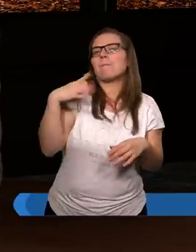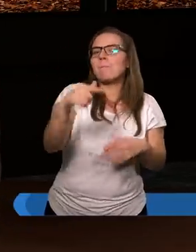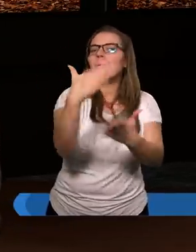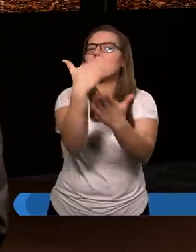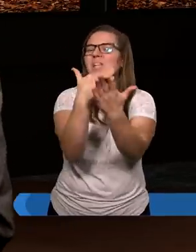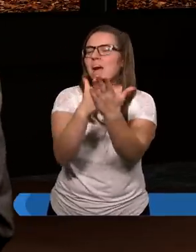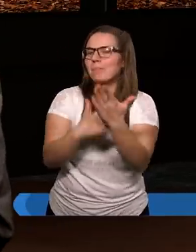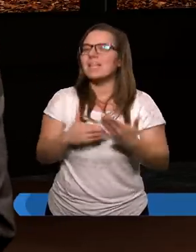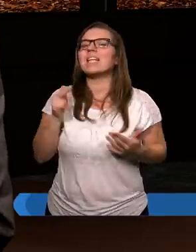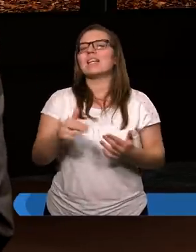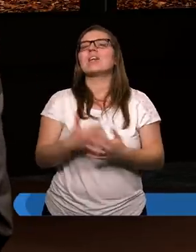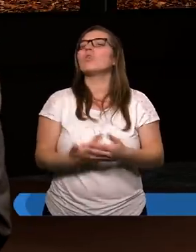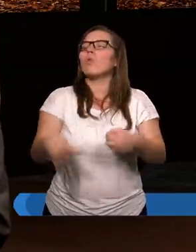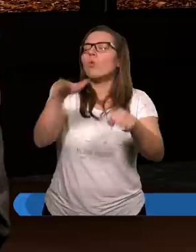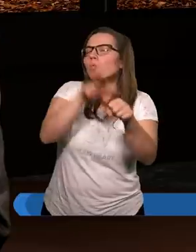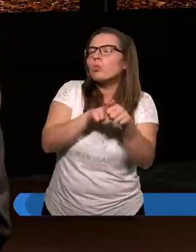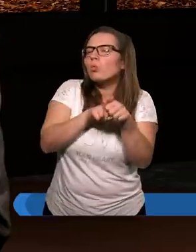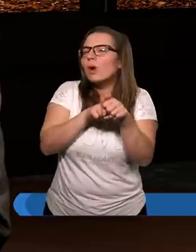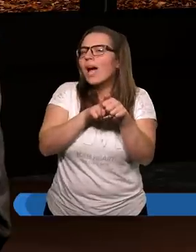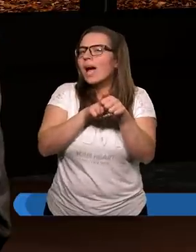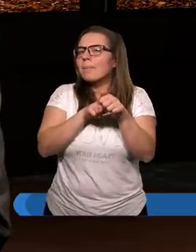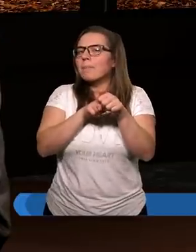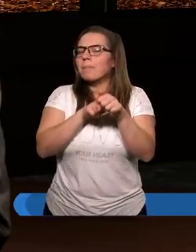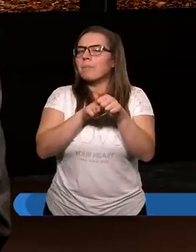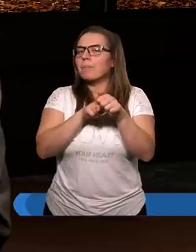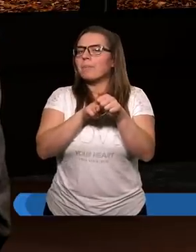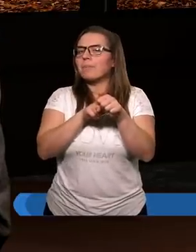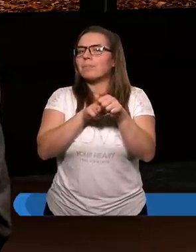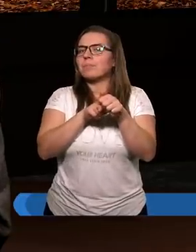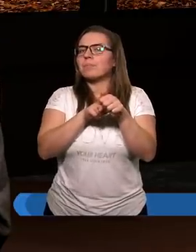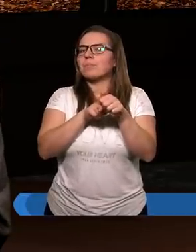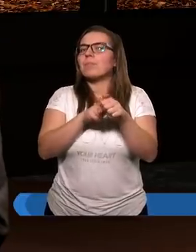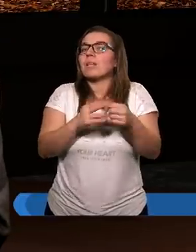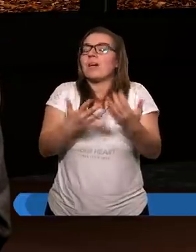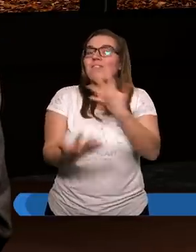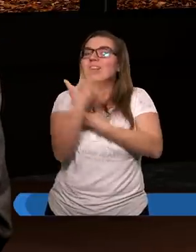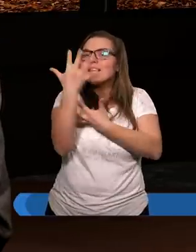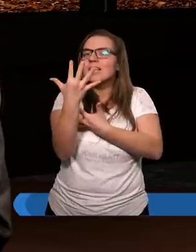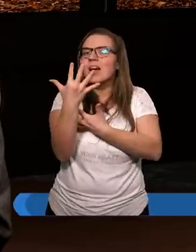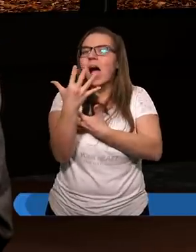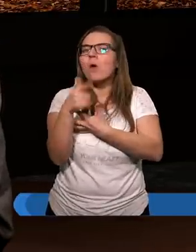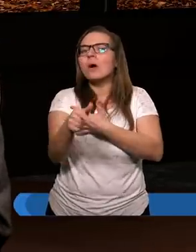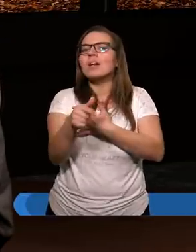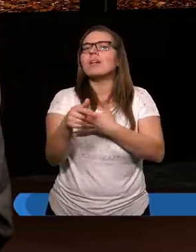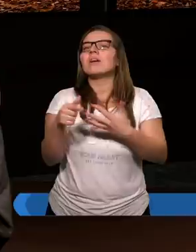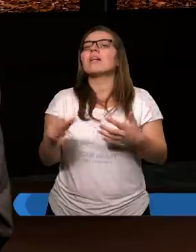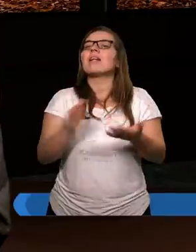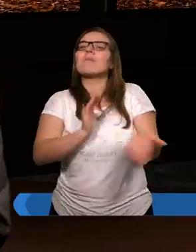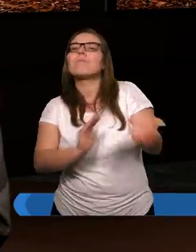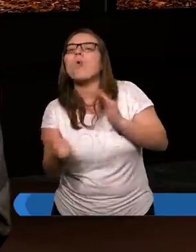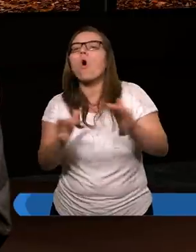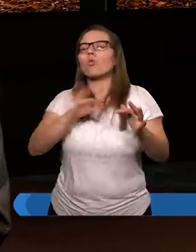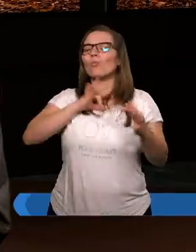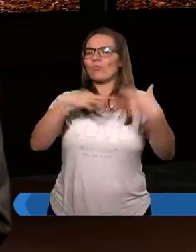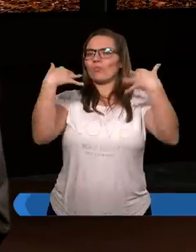przepisy, które wręcz wynikały ze stylu, ze sposobu